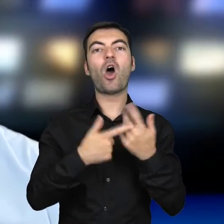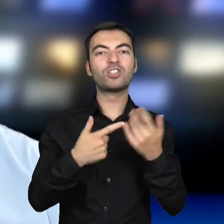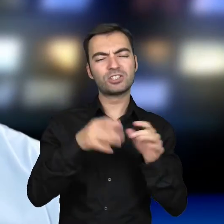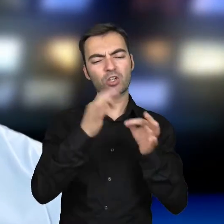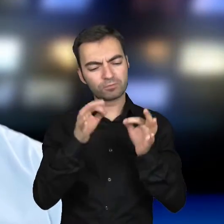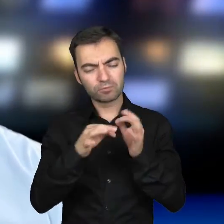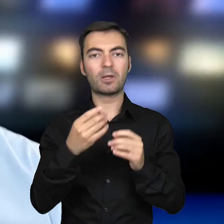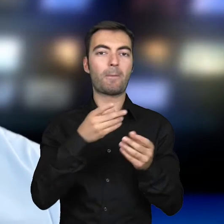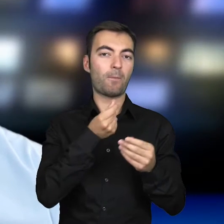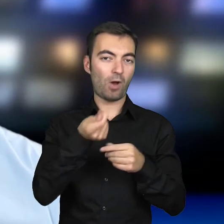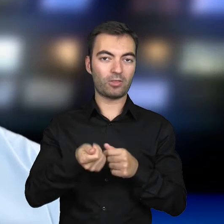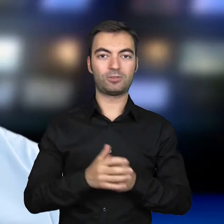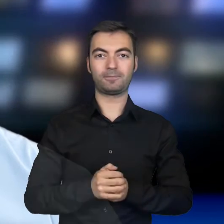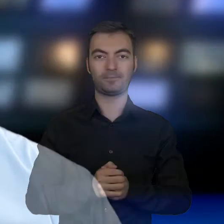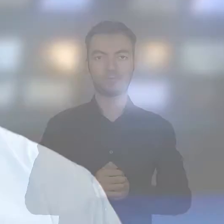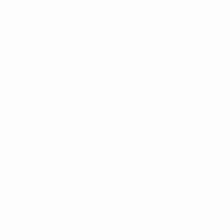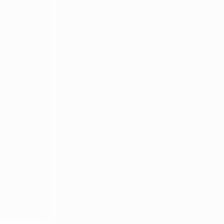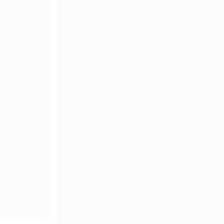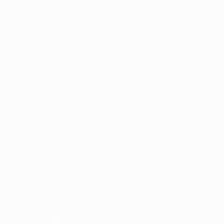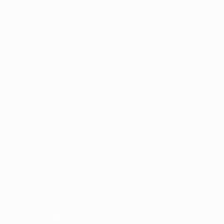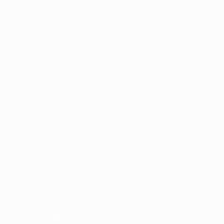rozliczeniami i płatnościami.